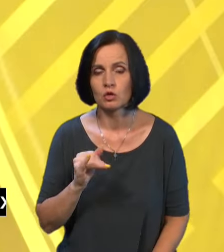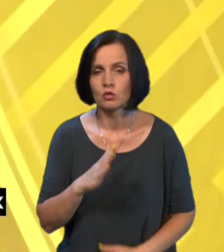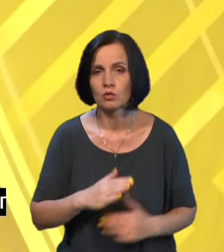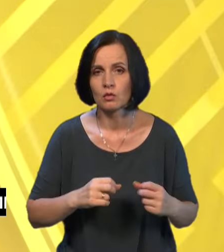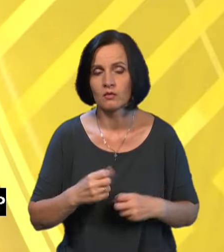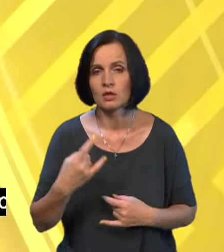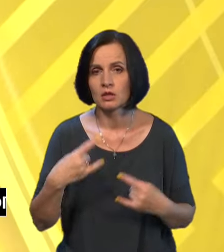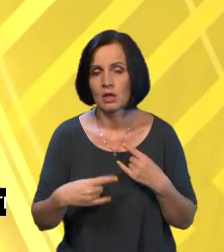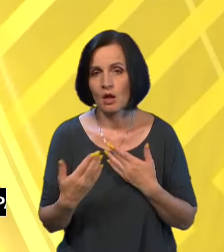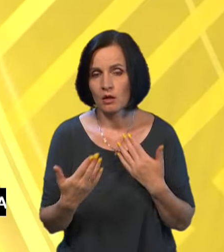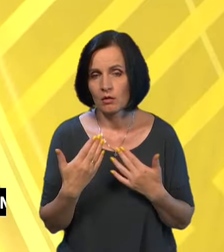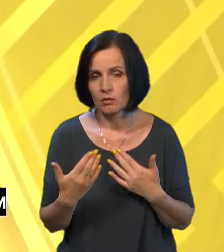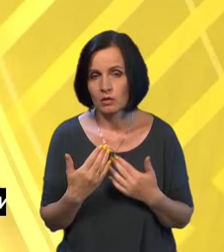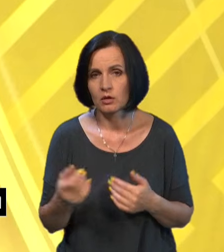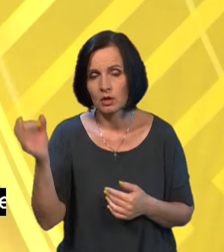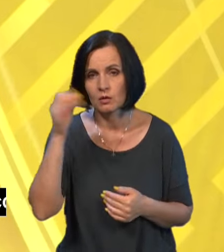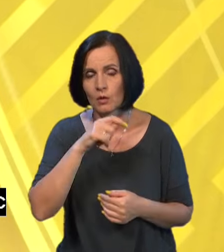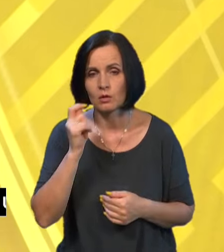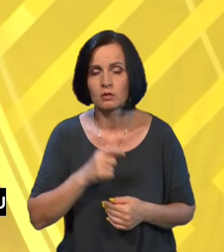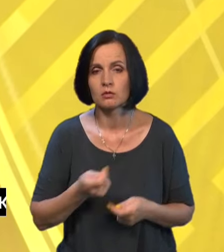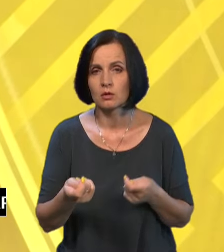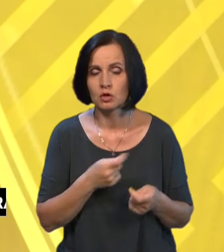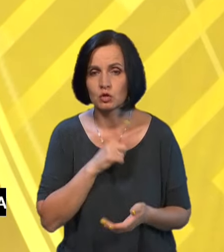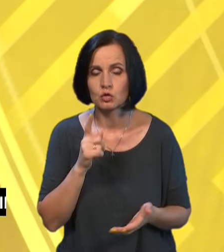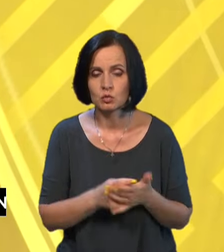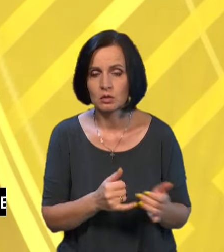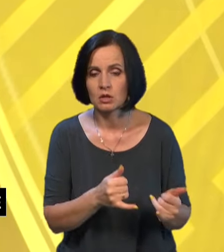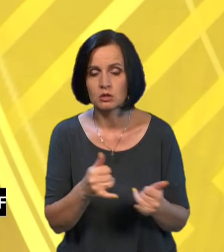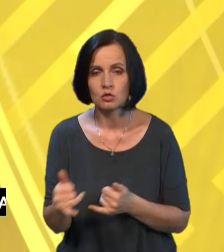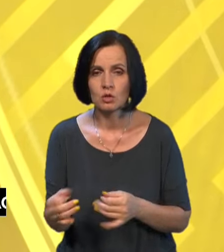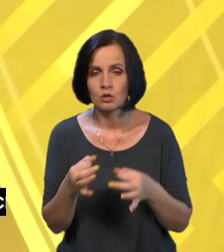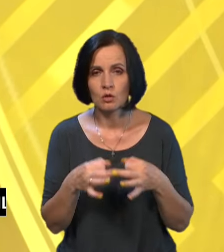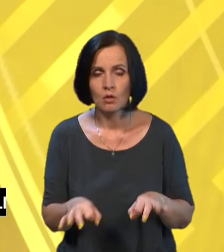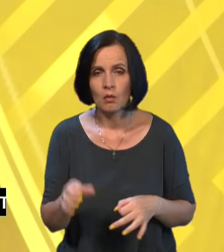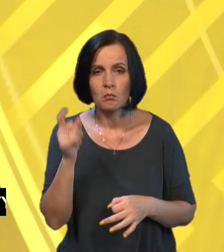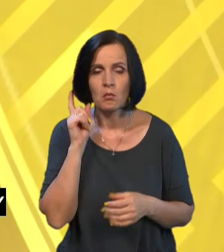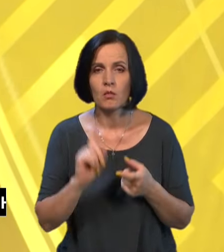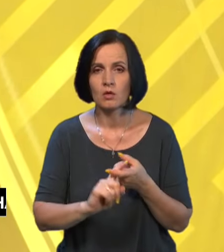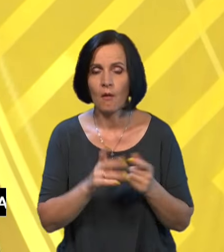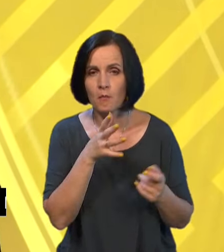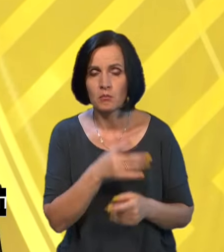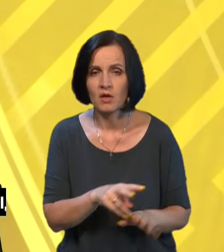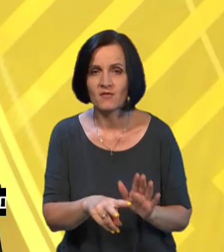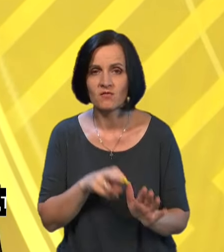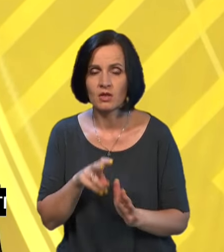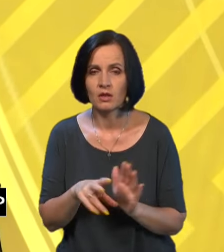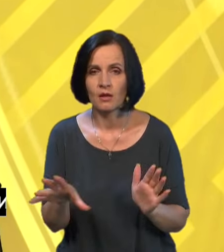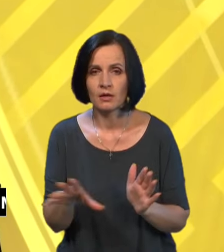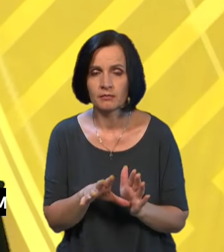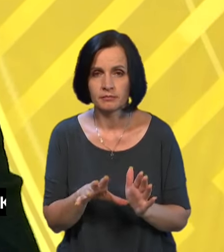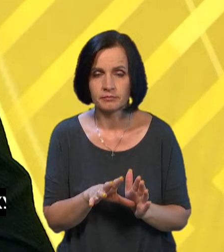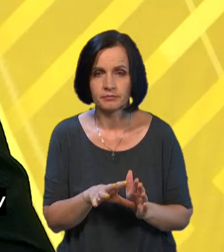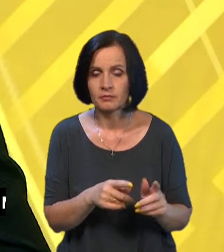телекомунікації. Нагадаємо, українські оператори зобов'язані забезпечити доступність мобільного зв'язку під час відключень електроенергії